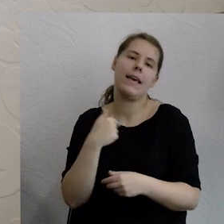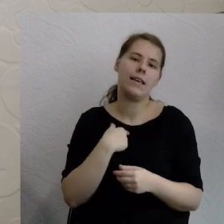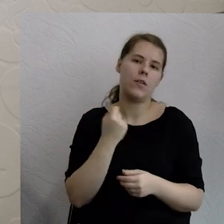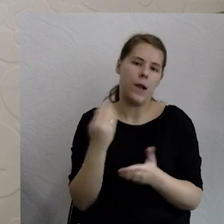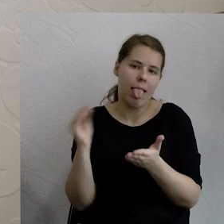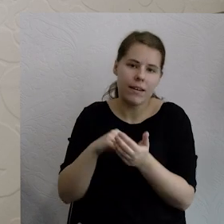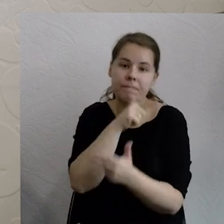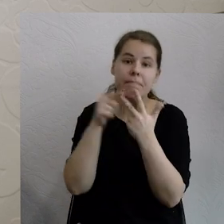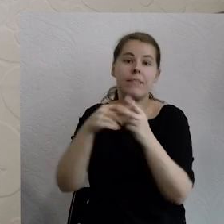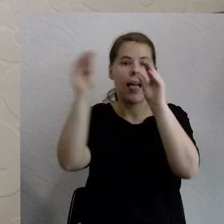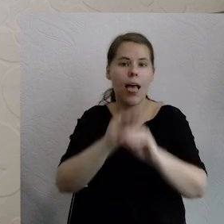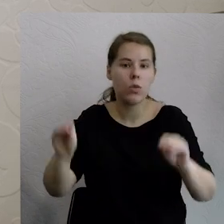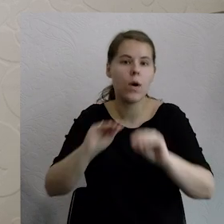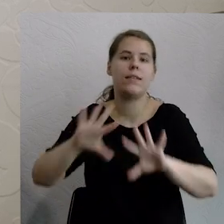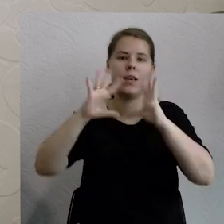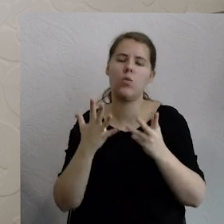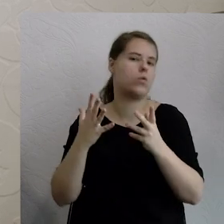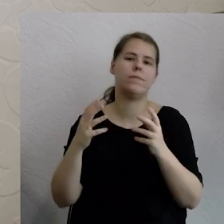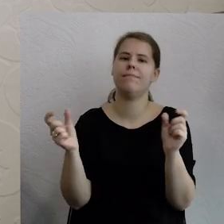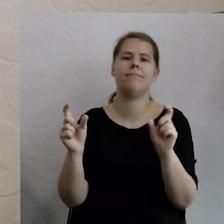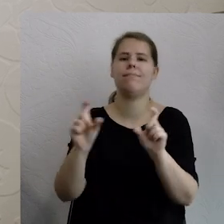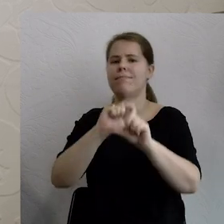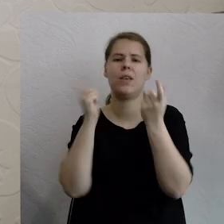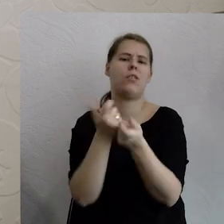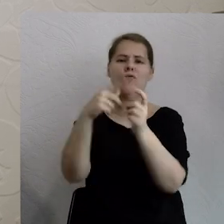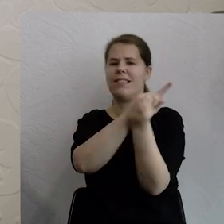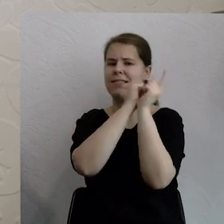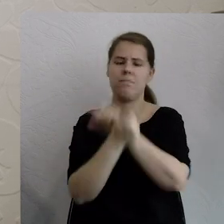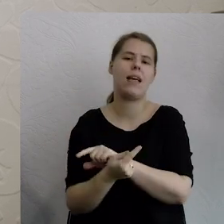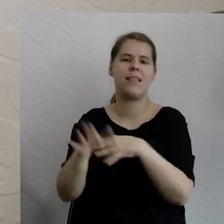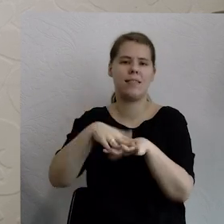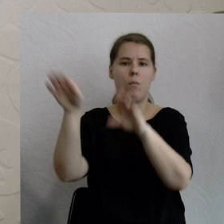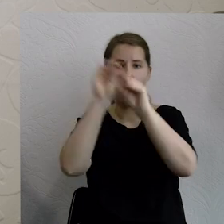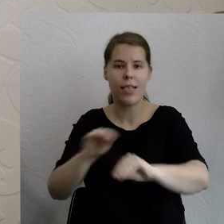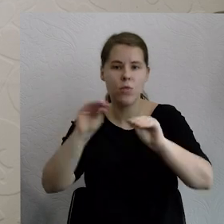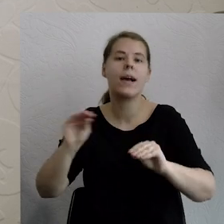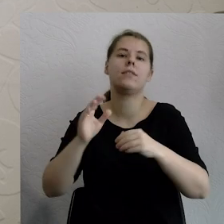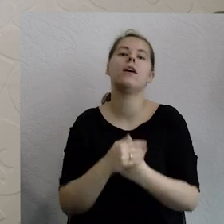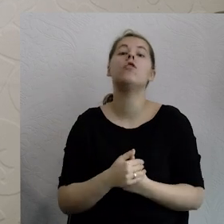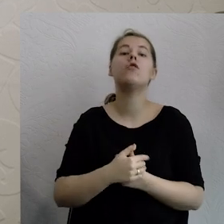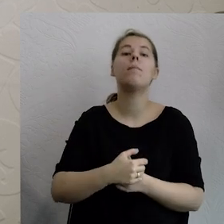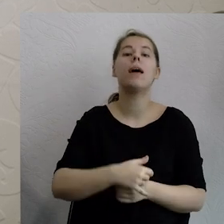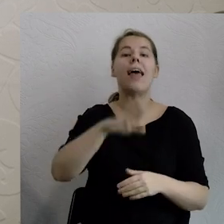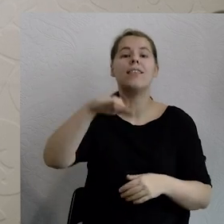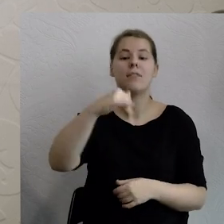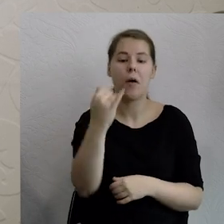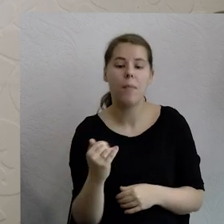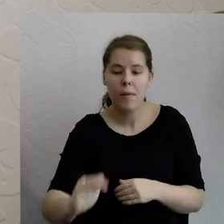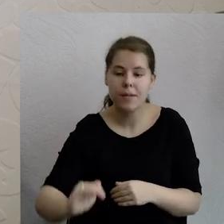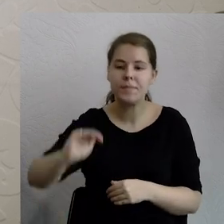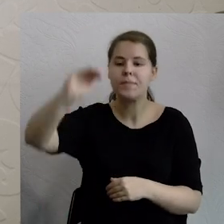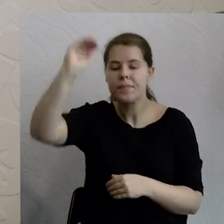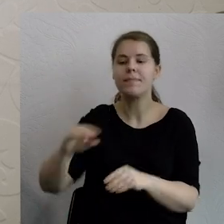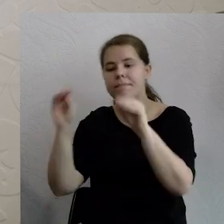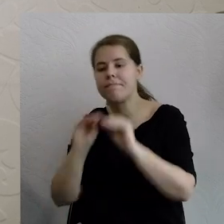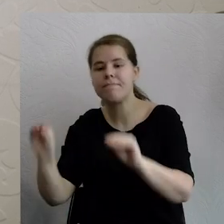I właściwie całkowite przeprogramowanie systemu edukacyjnego, żeby budować od małego poparcie dla wizji wspólnej, którą mamy. Dla